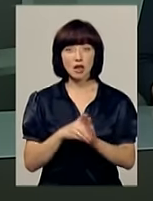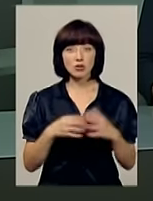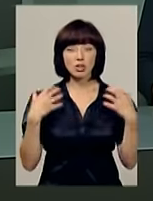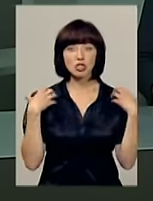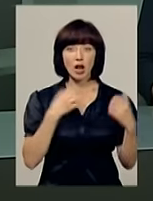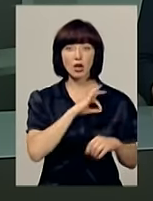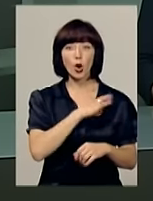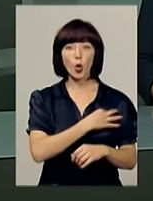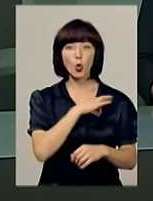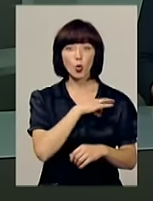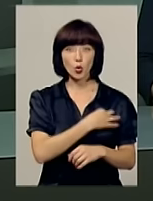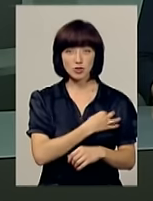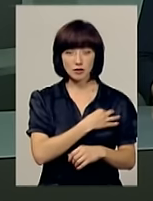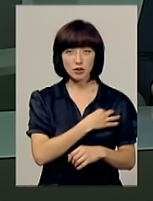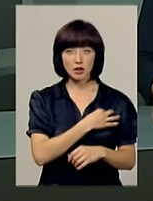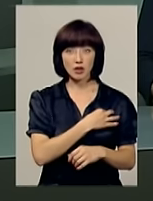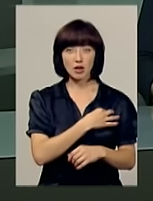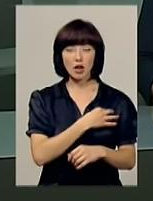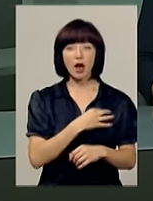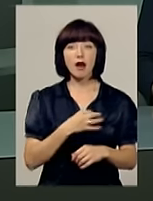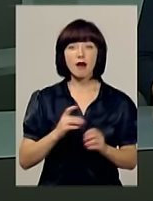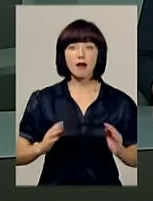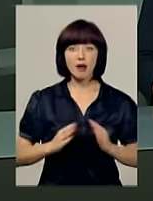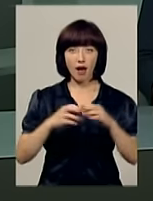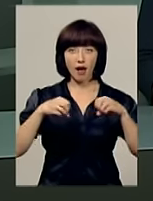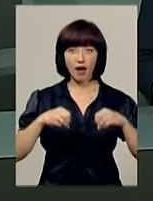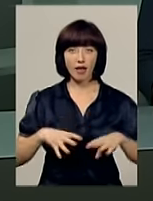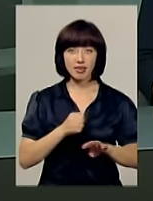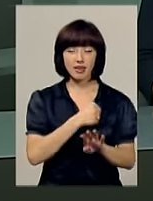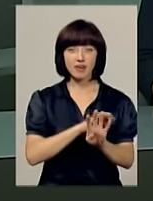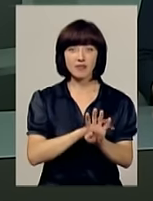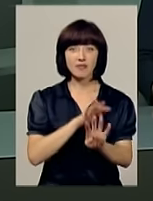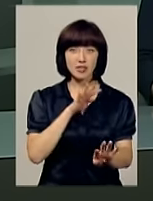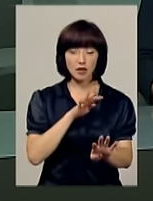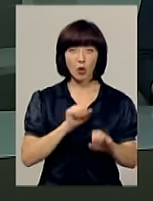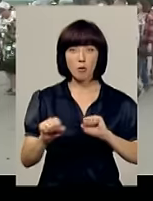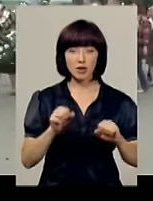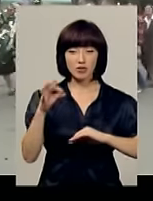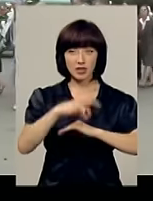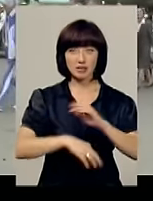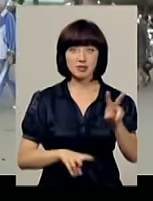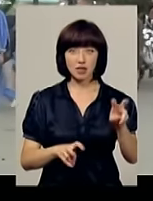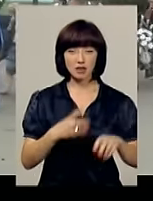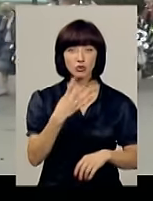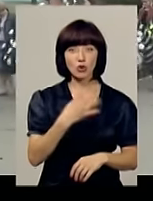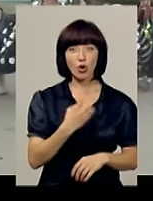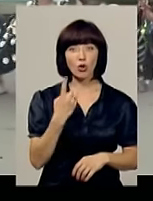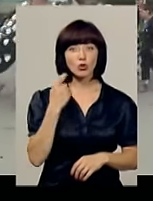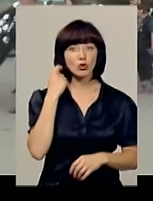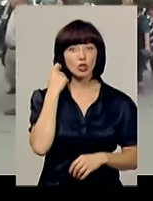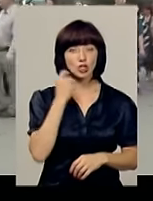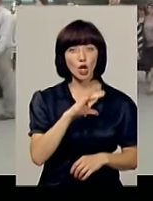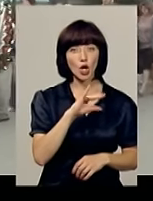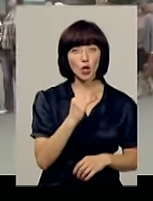начальник розвідки управління ракетних військ і артилерії управління оперативного командування «Захід» 41-річний полковник Юрій